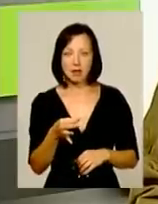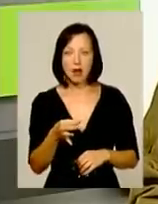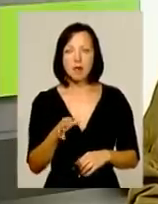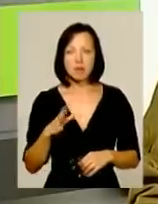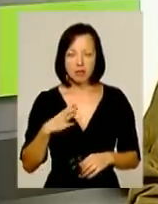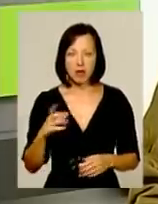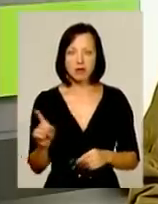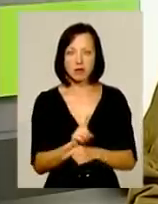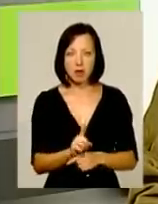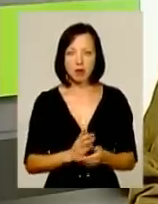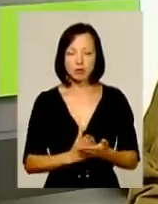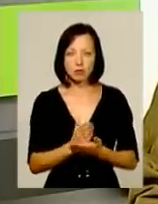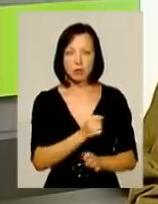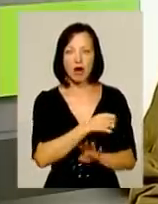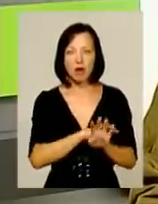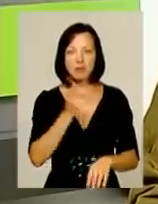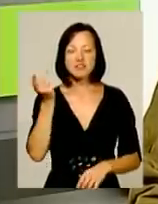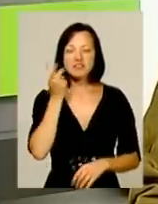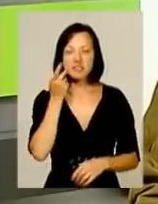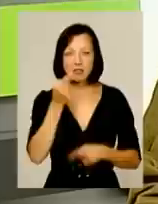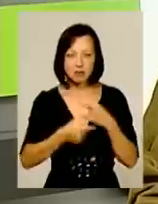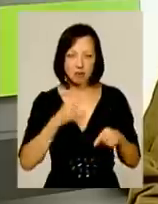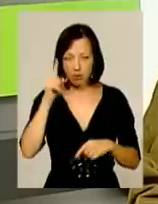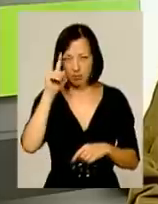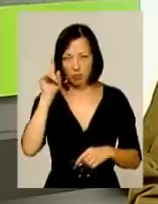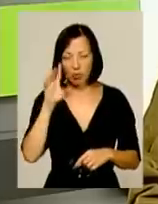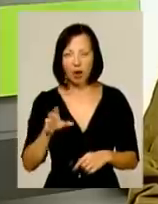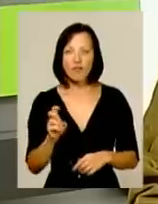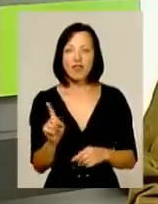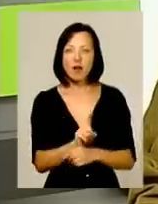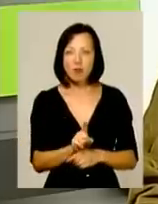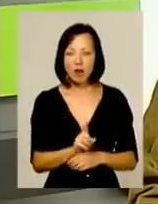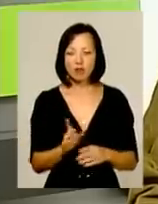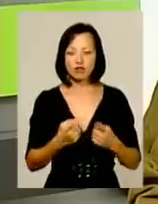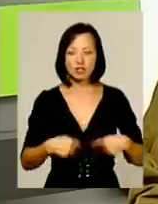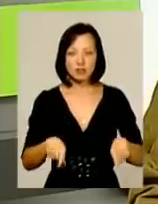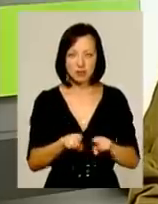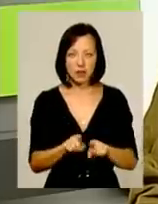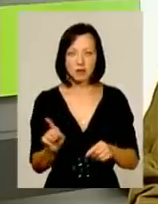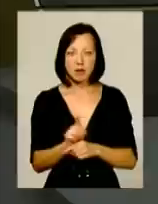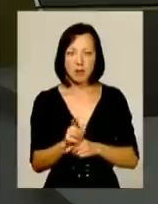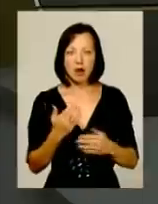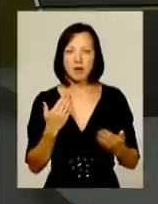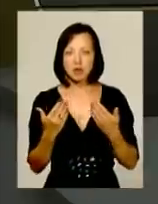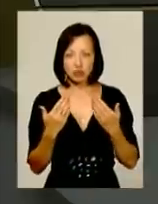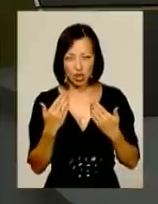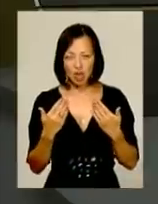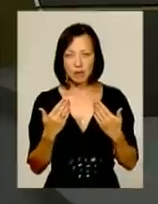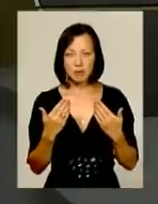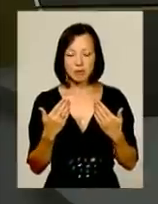Була нормальна служба в армии, популярна навсегда. Але в нормальних частях, нормальним отношениям,